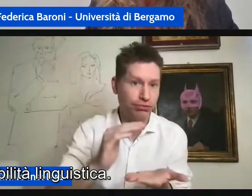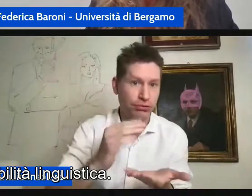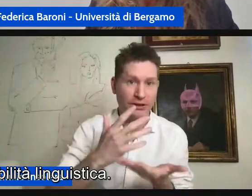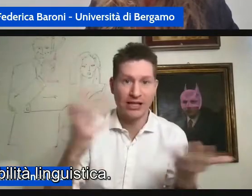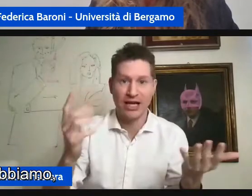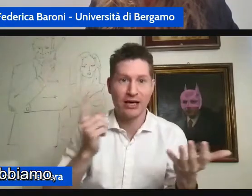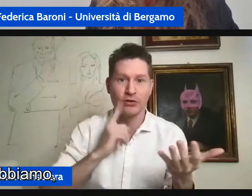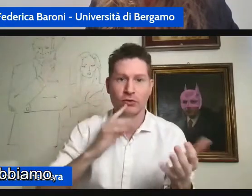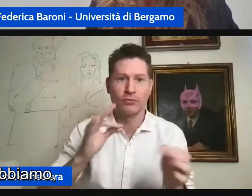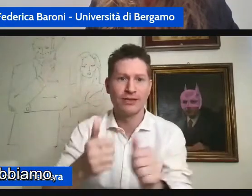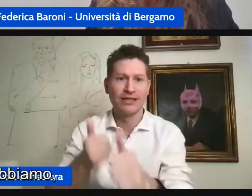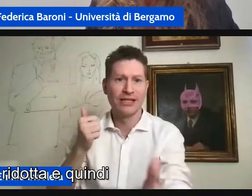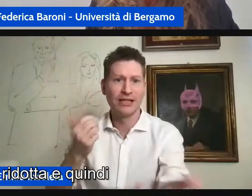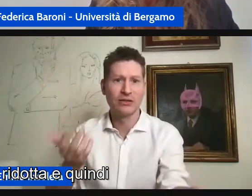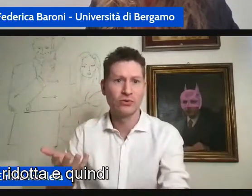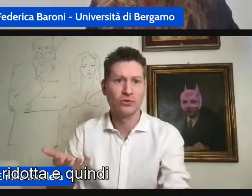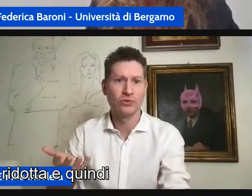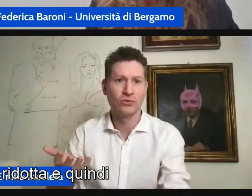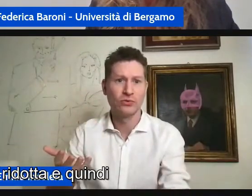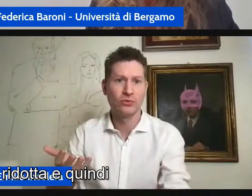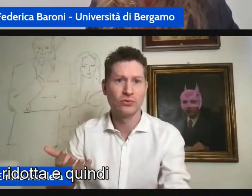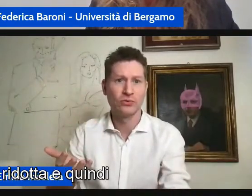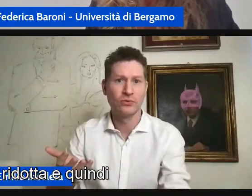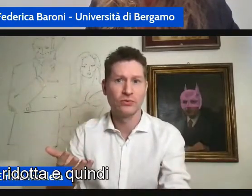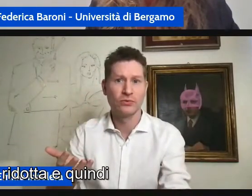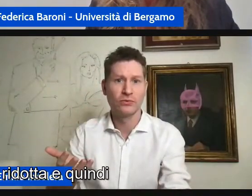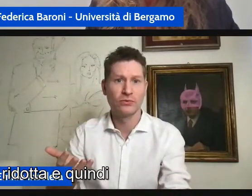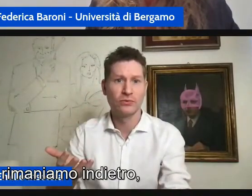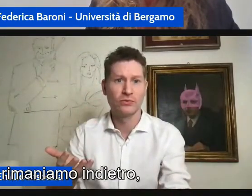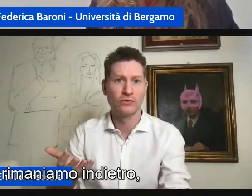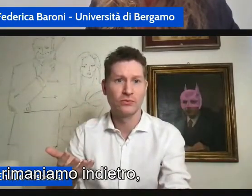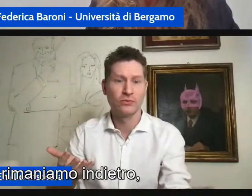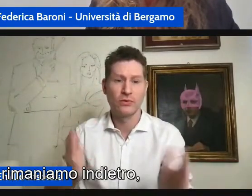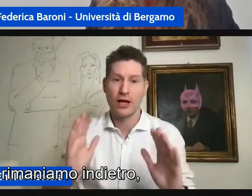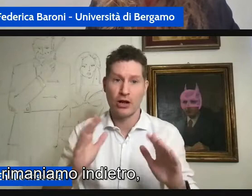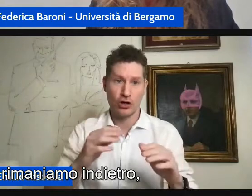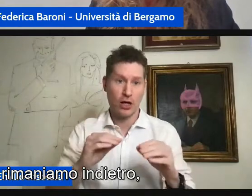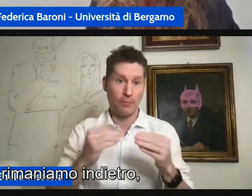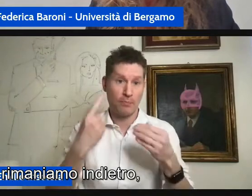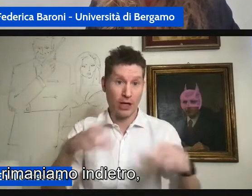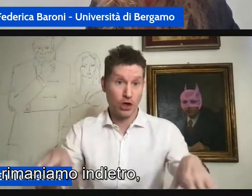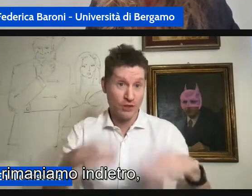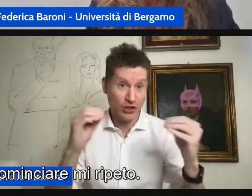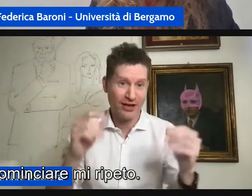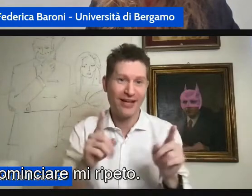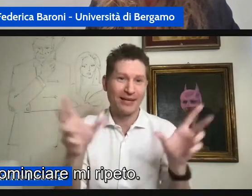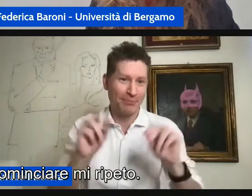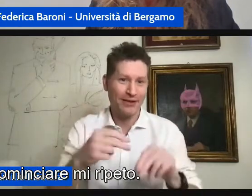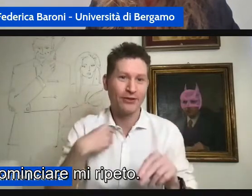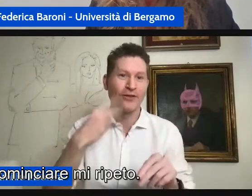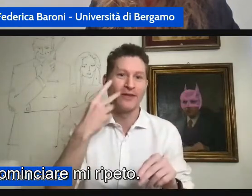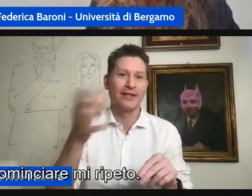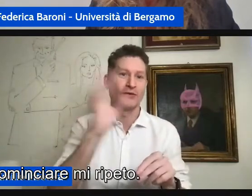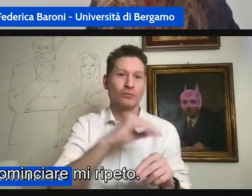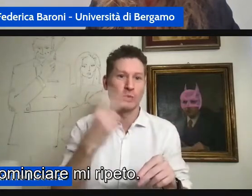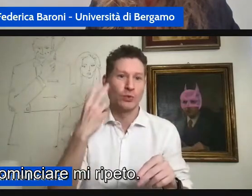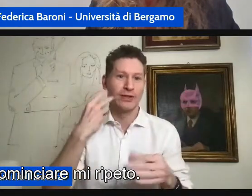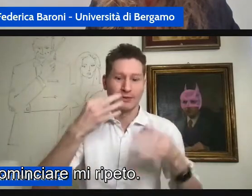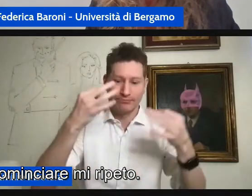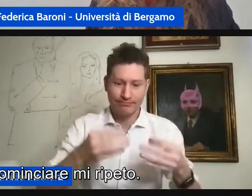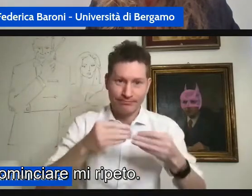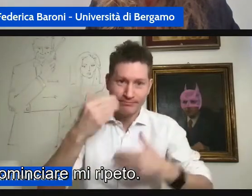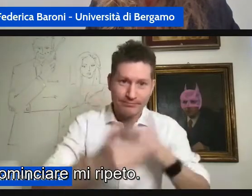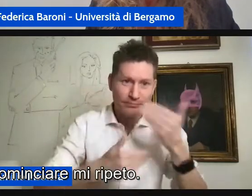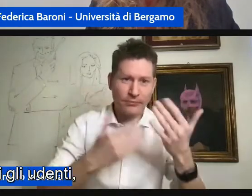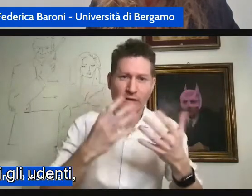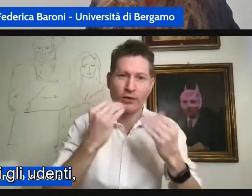'accessibilità linguistica noi non ce l'abbiamo o meglio viene molto ridotta e quindi automaticamente a teore rimaniamo indietro quindi io penso che per cominciare